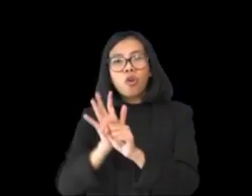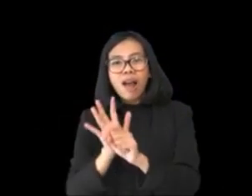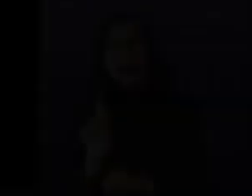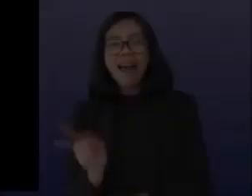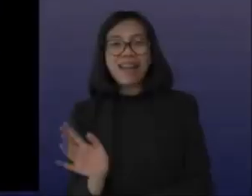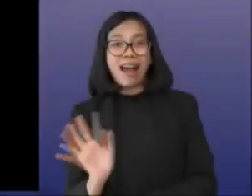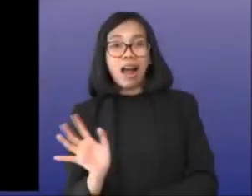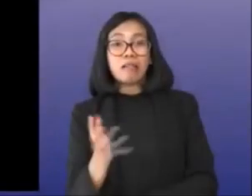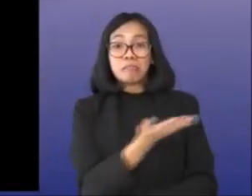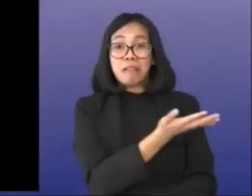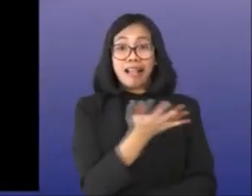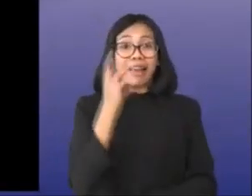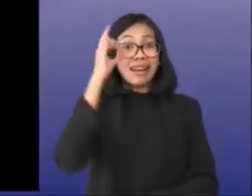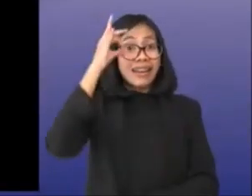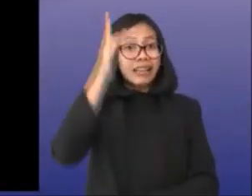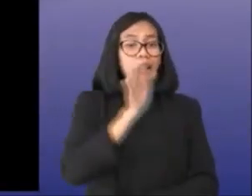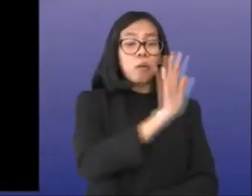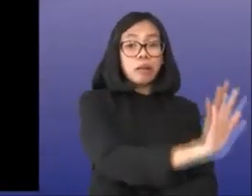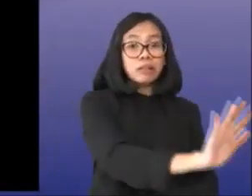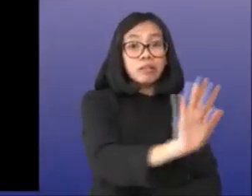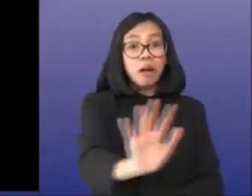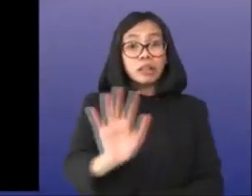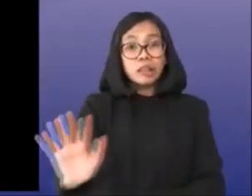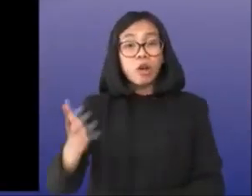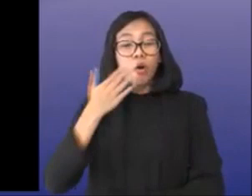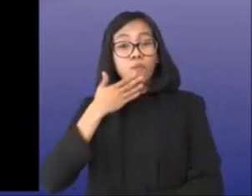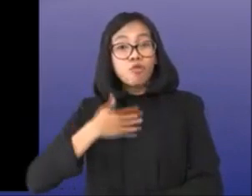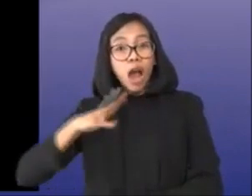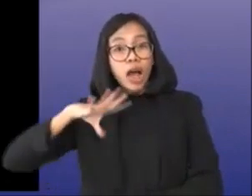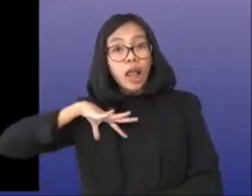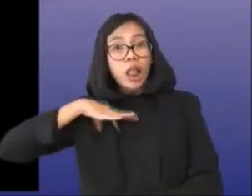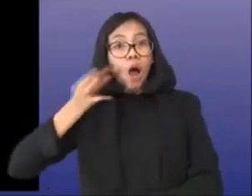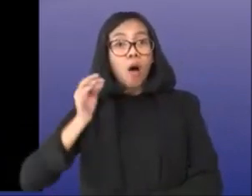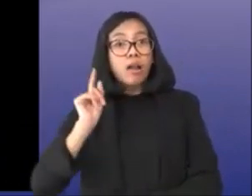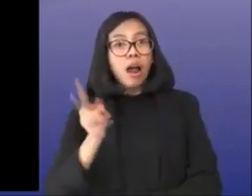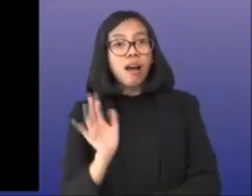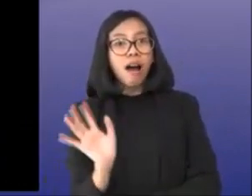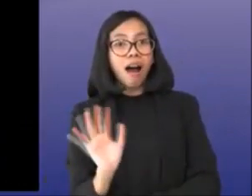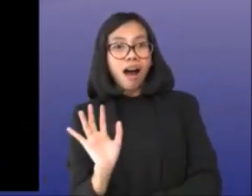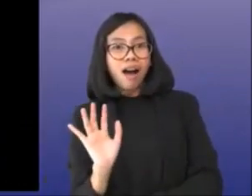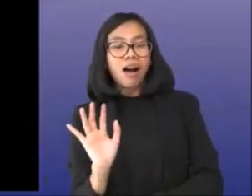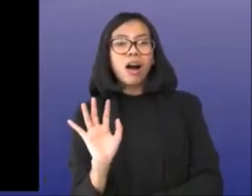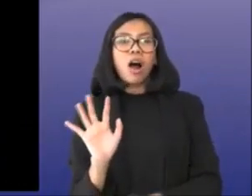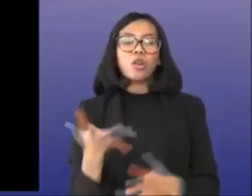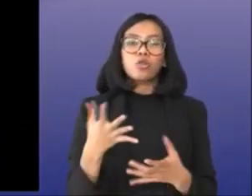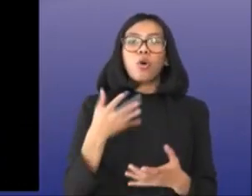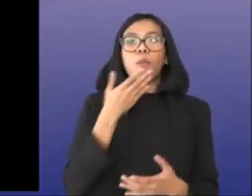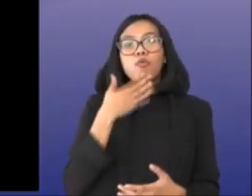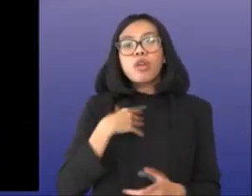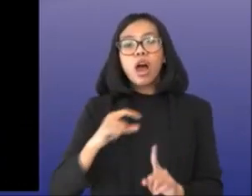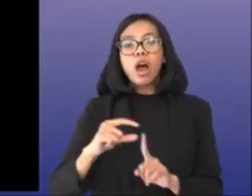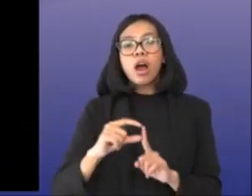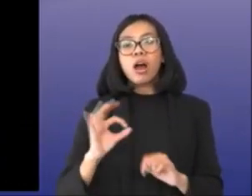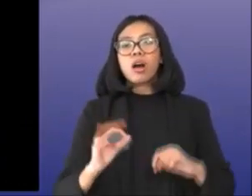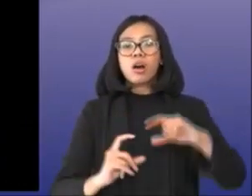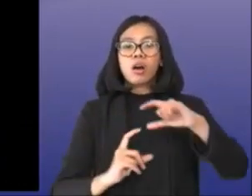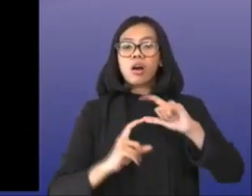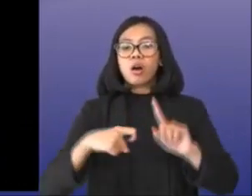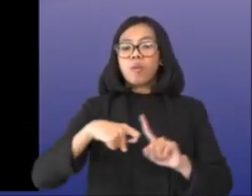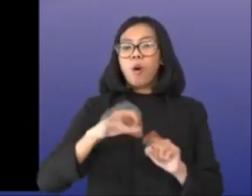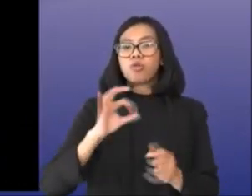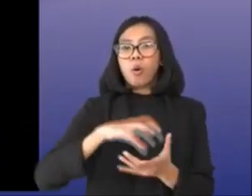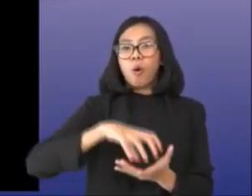Apakah desa Anda mempunyai relawan ini? Apakah mempunyai posko? Atau